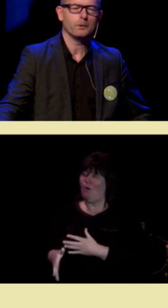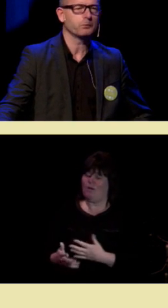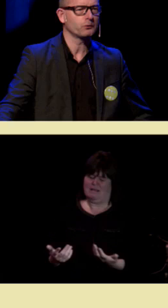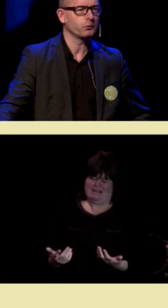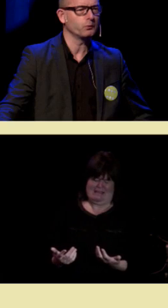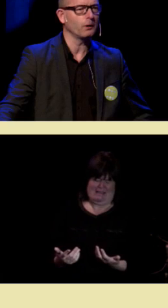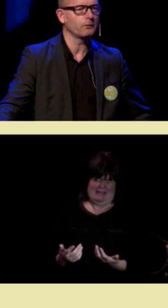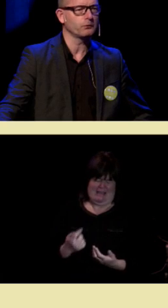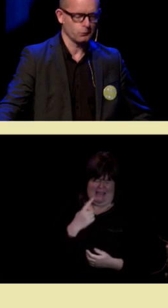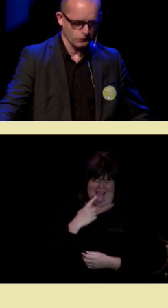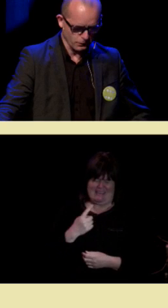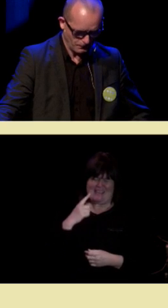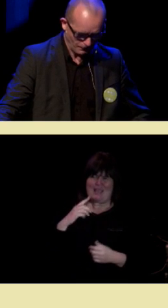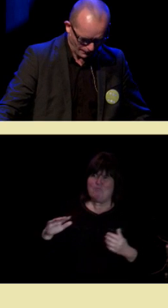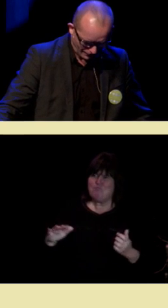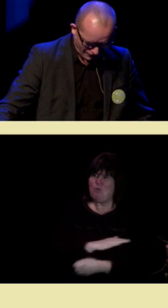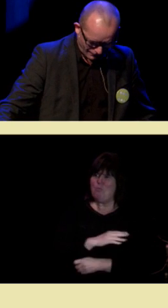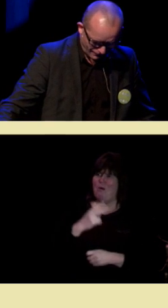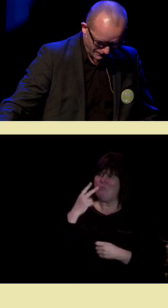da har de bommet på to av to.